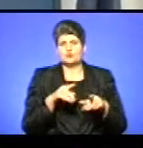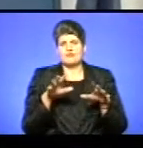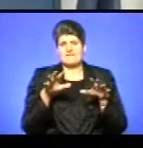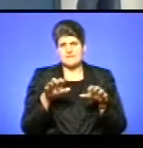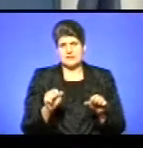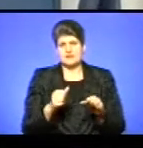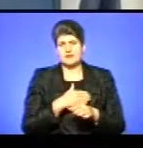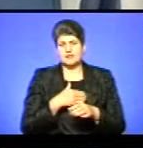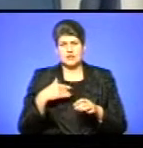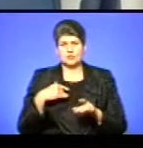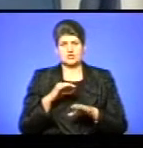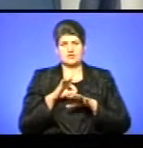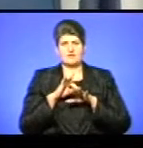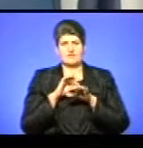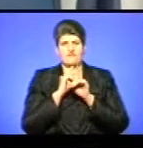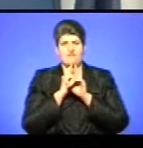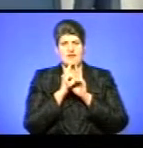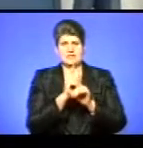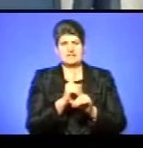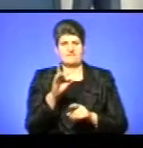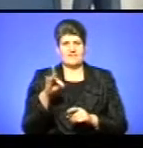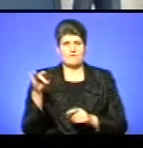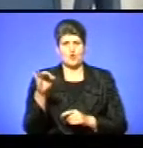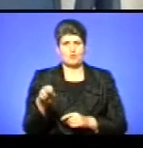не хоче вести нас умовно в Європу.